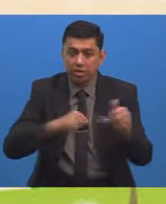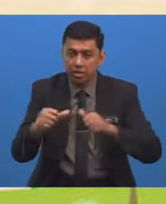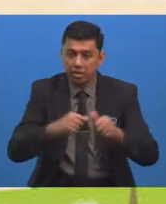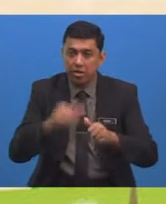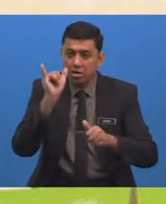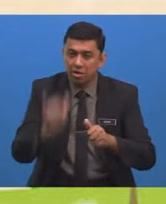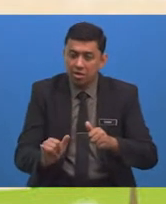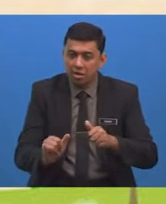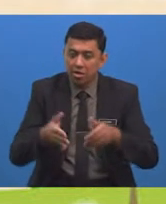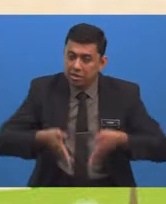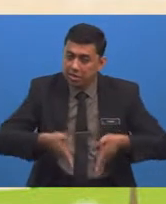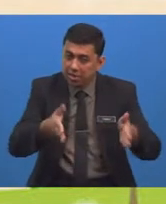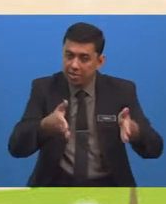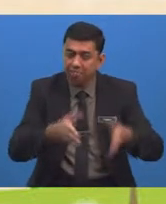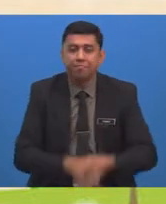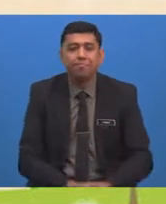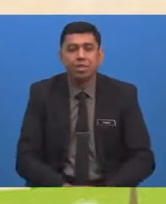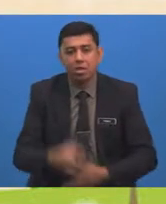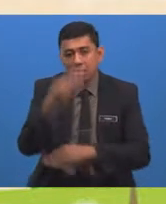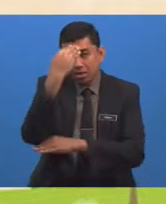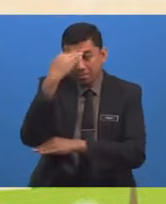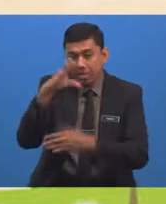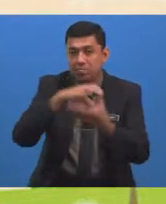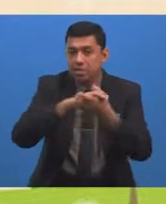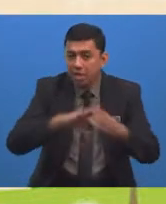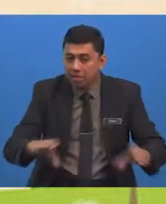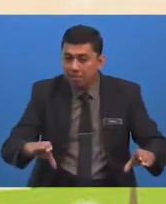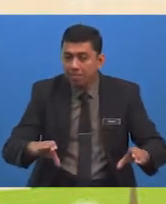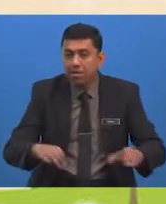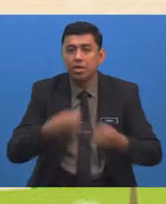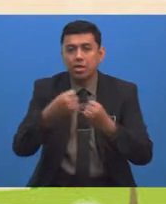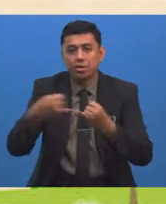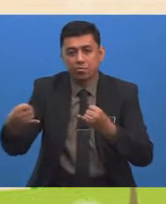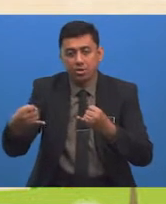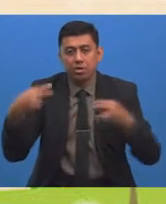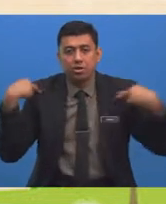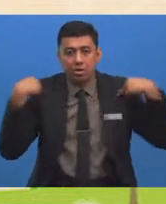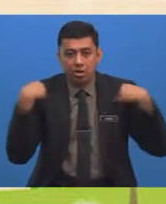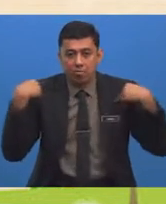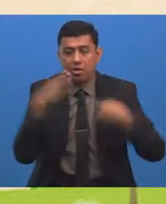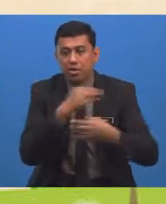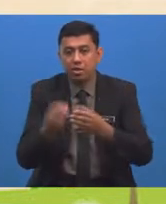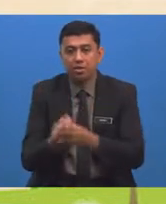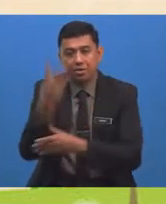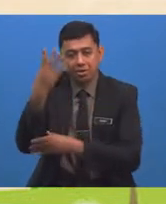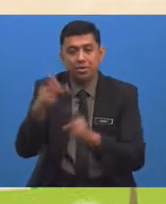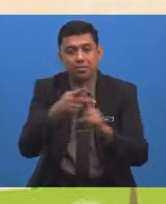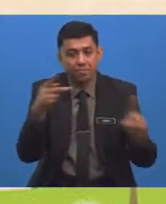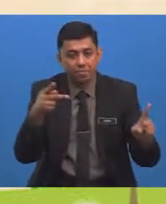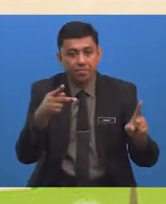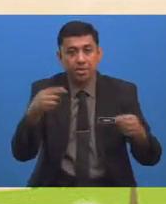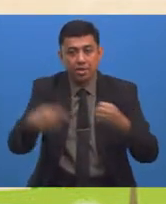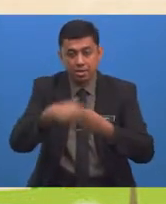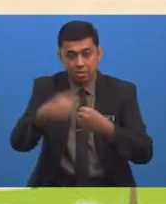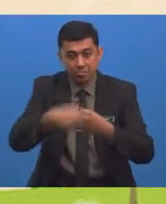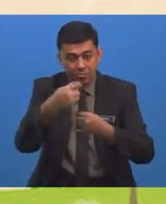Aktiviti Yang Dijalankan Bagi Menyelamatkan Spesis Haiwan Dan Tumbuhan Daripada